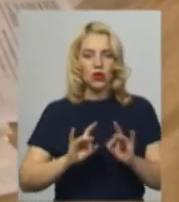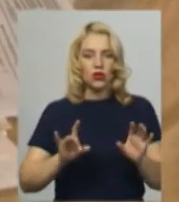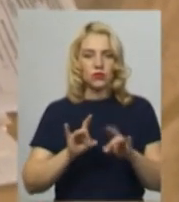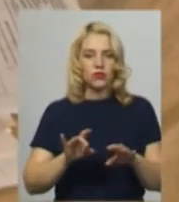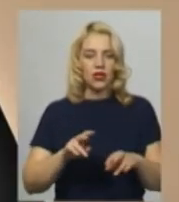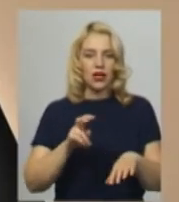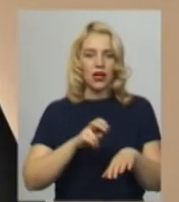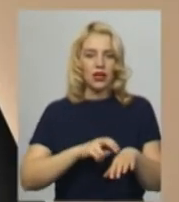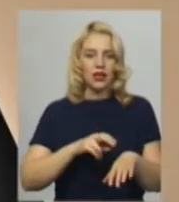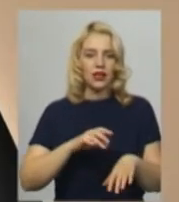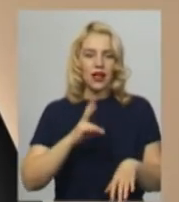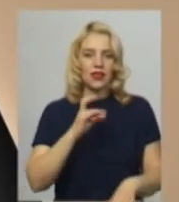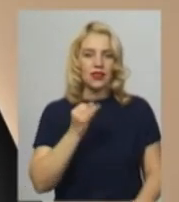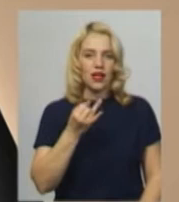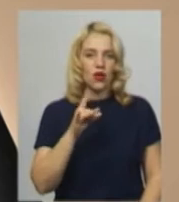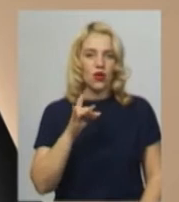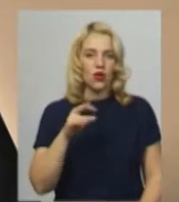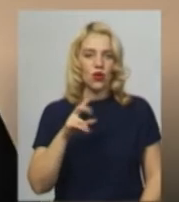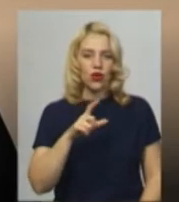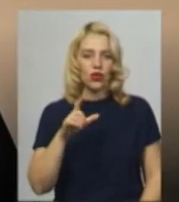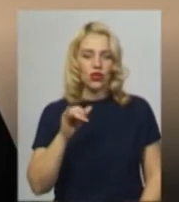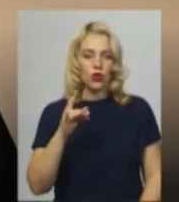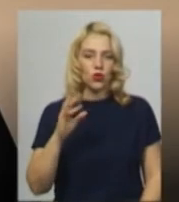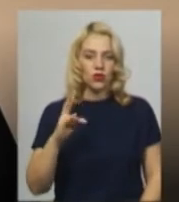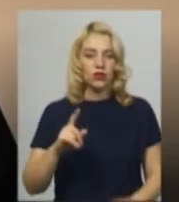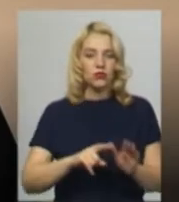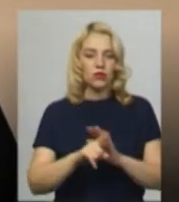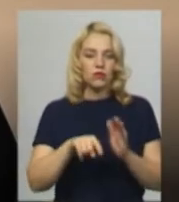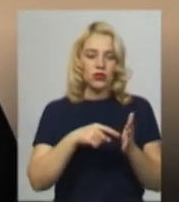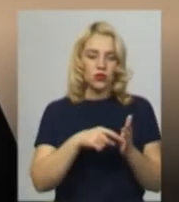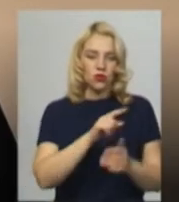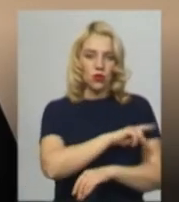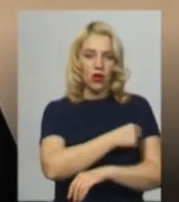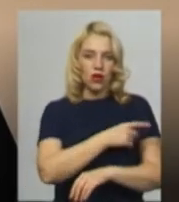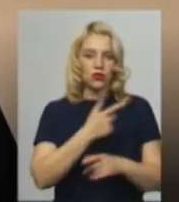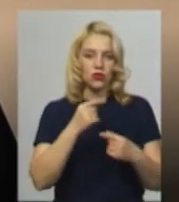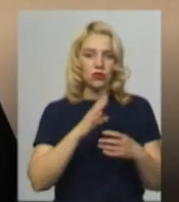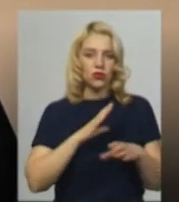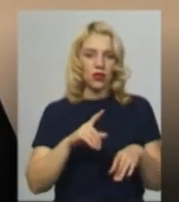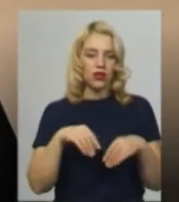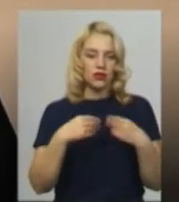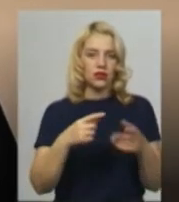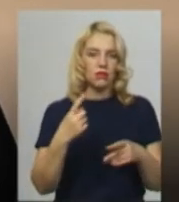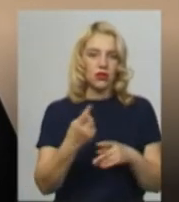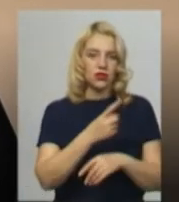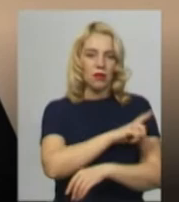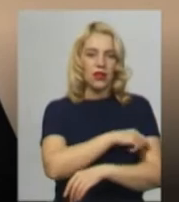Сергій Калиновський. Пацієнтка була спочатку доставлена в міську лікарню, де надавна перша медична допомога,